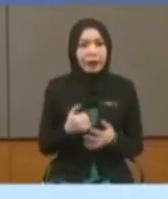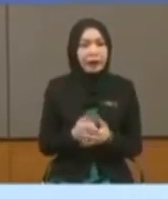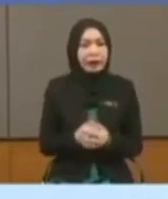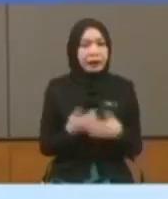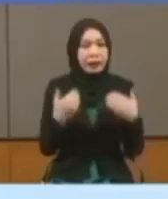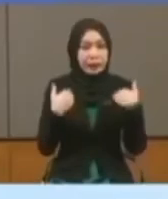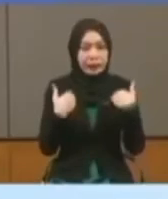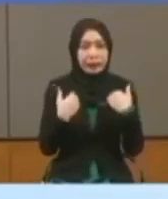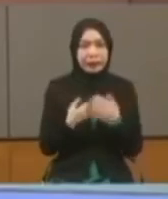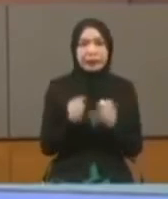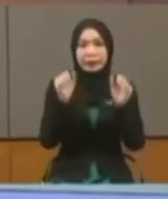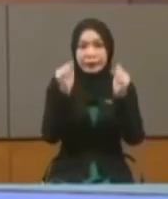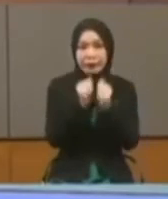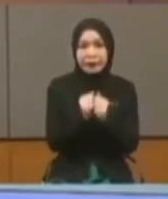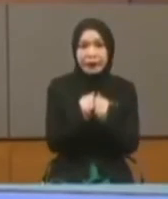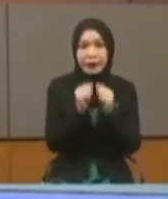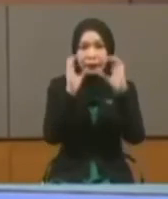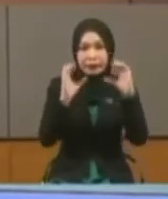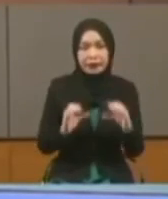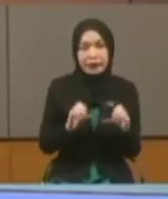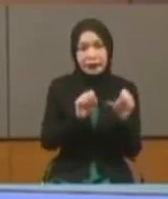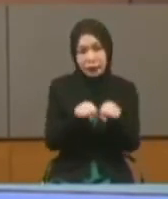tersusun dan teratur. Terima kasih.